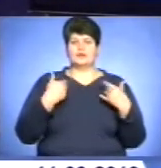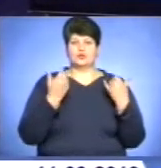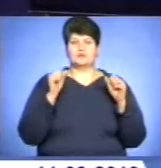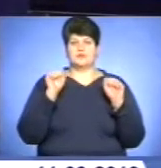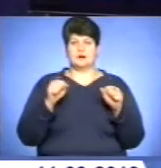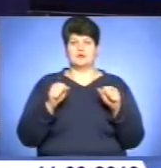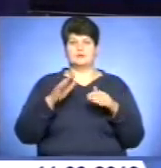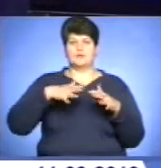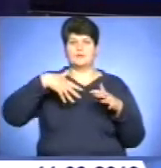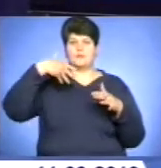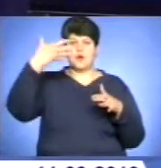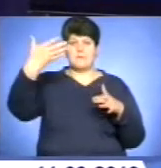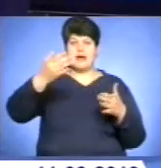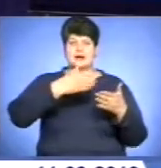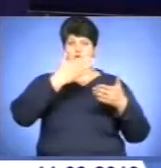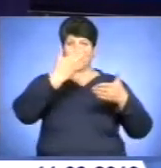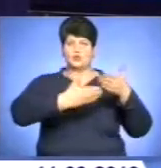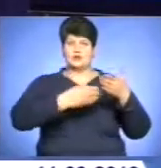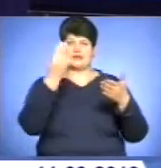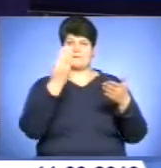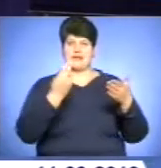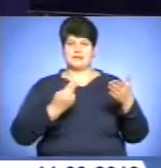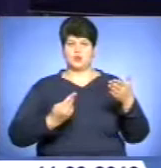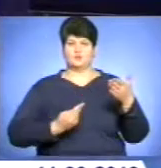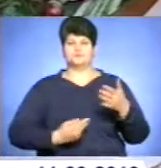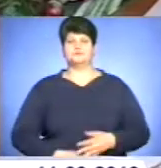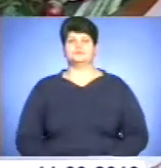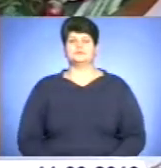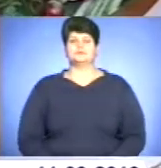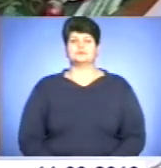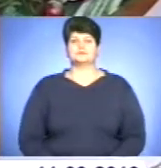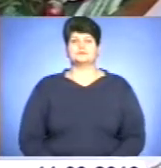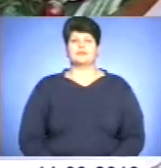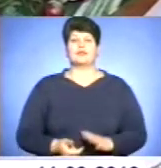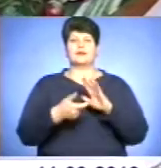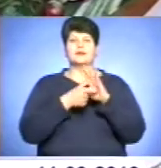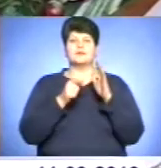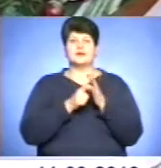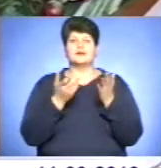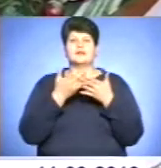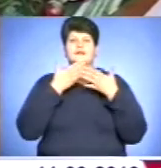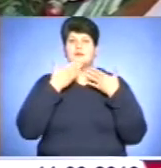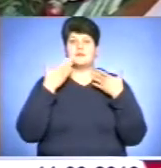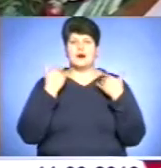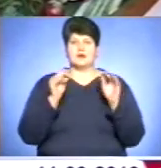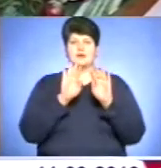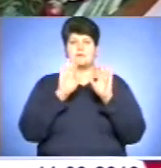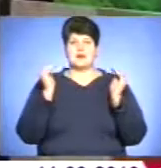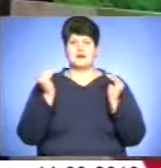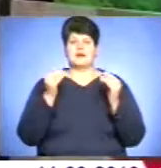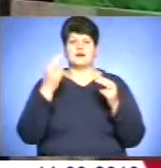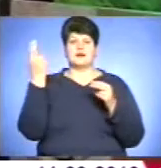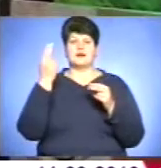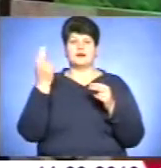мольберту і пензлю. Подробиці у наступному сюжеті. Кімната, майже немає меблів, зате повно картин,